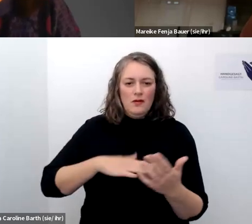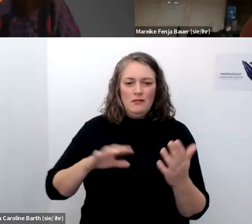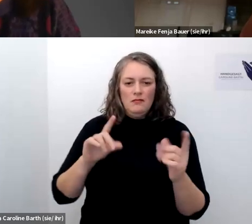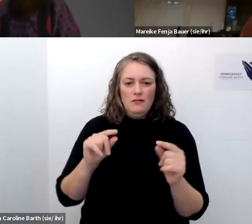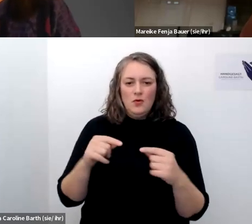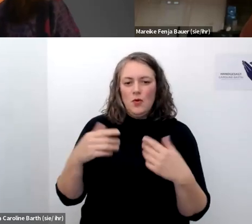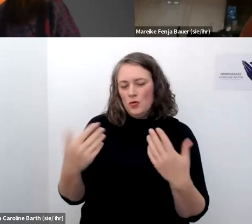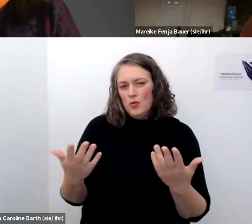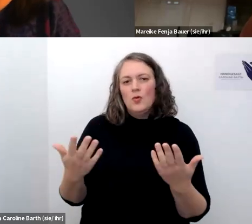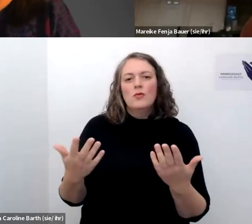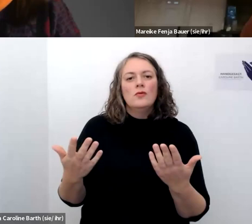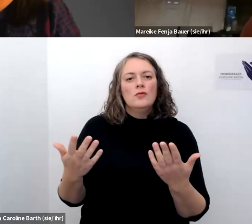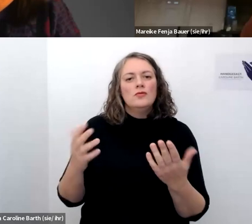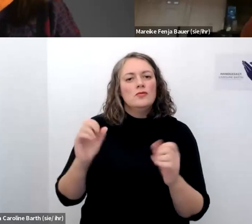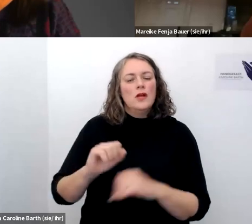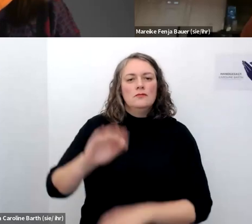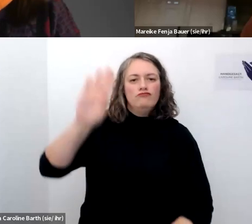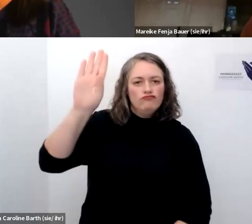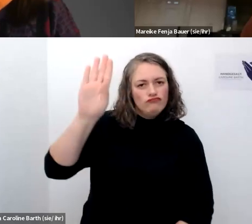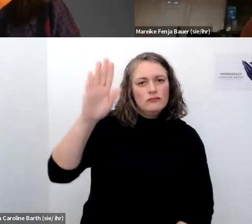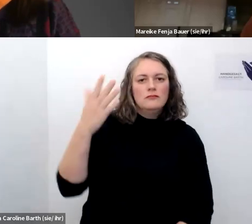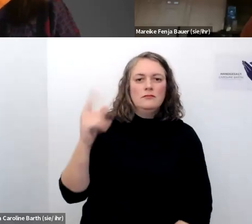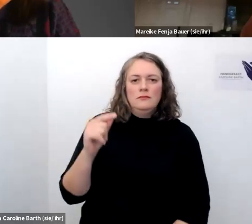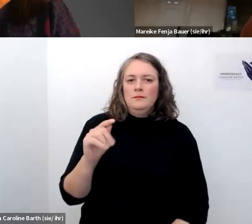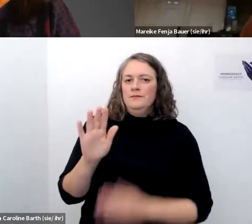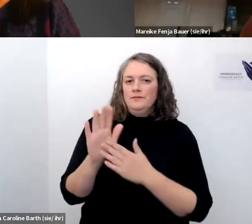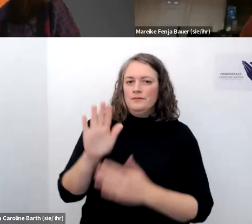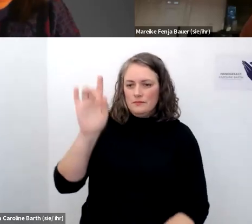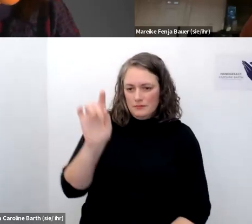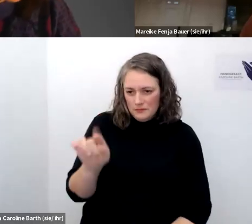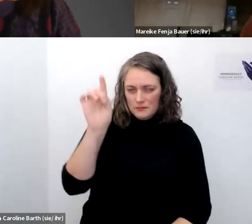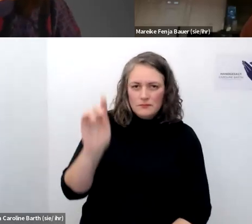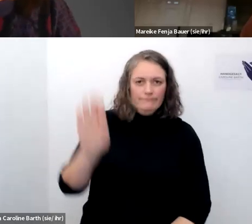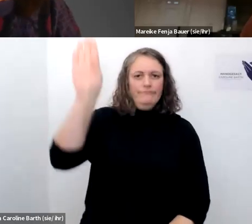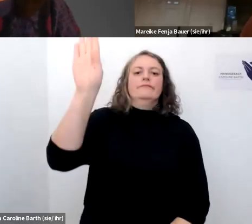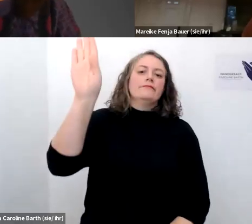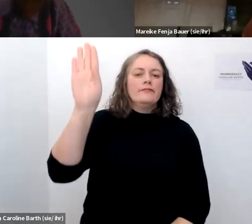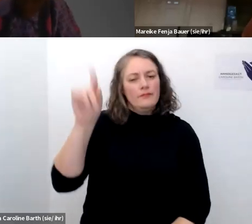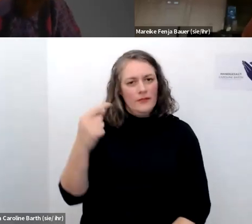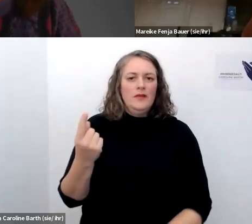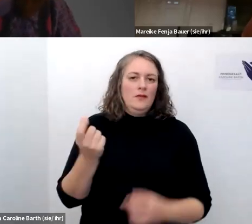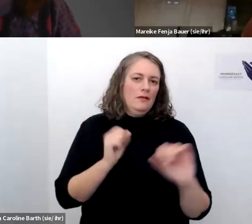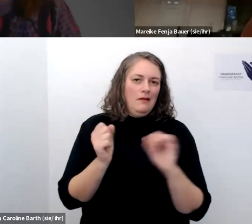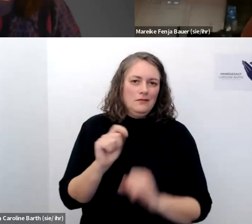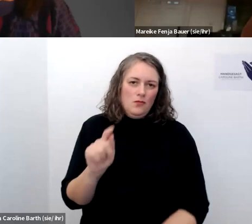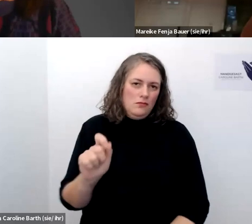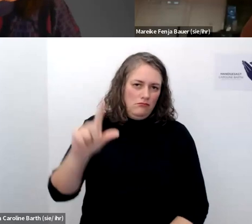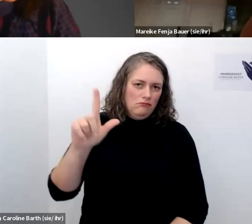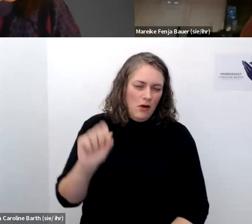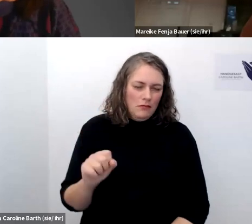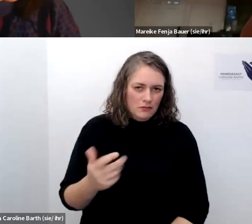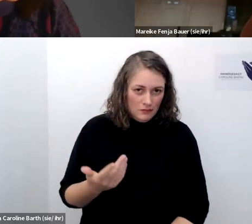wie gesagt auch melden indem ihr die handhebe funktion bei den reaktionen nutzt und